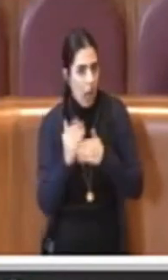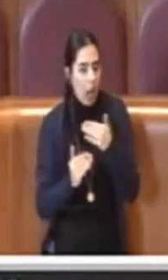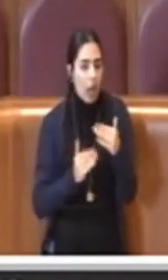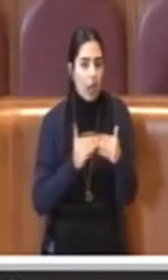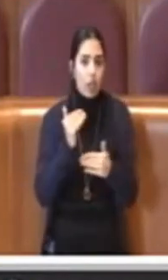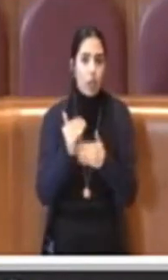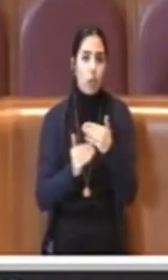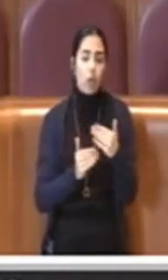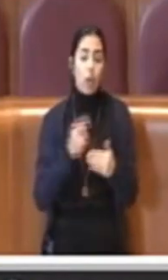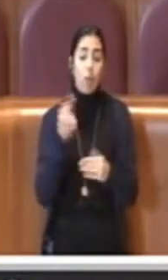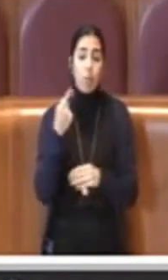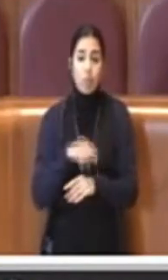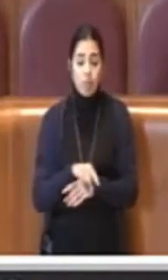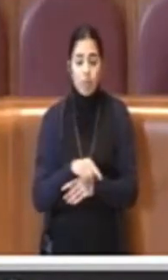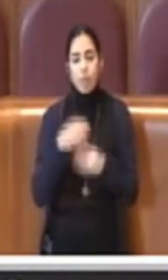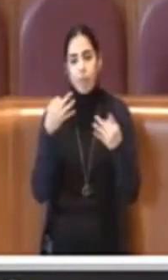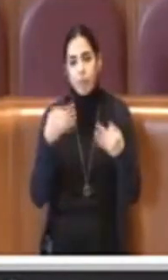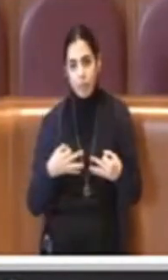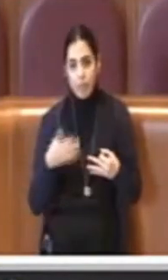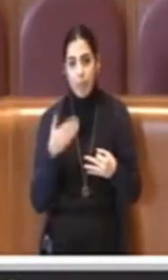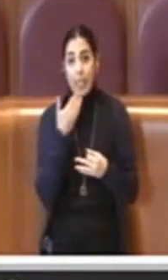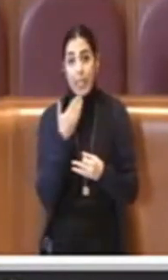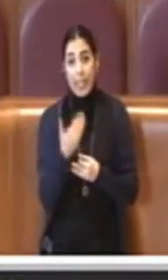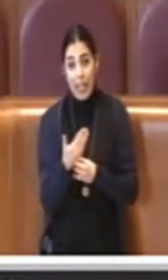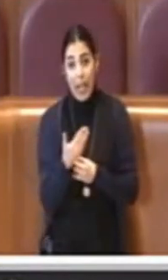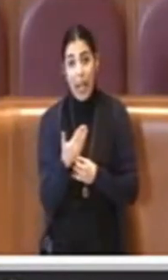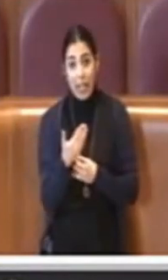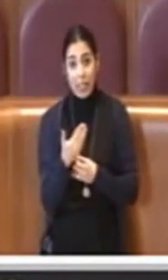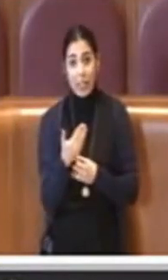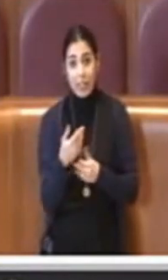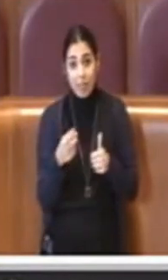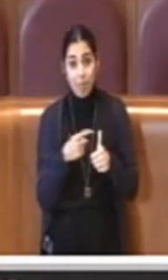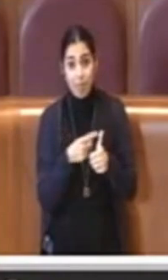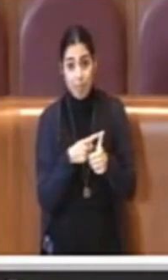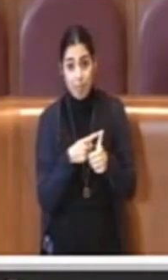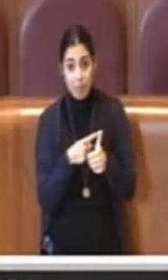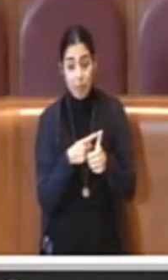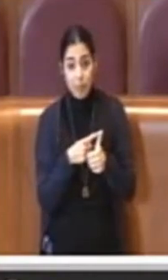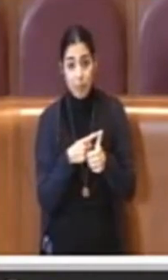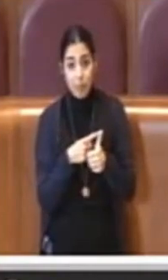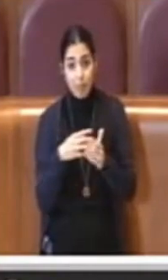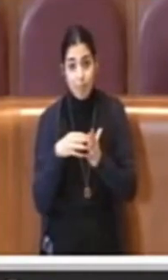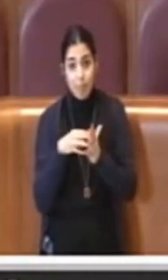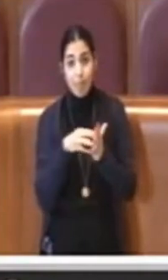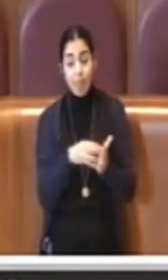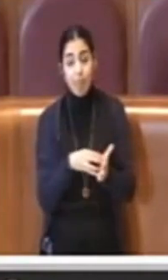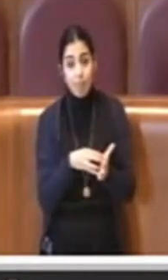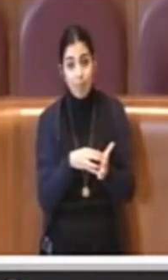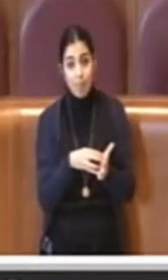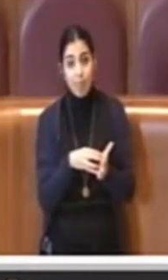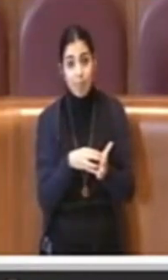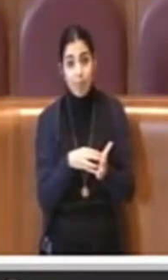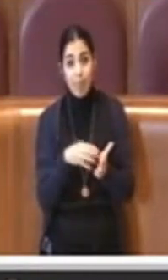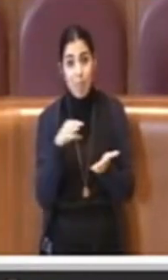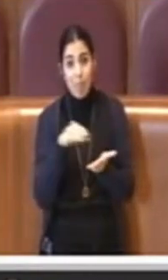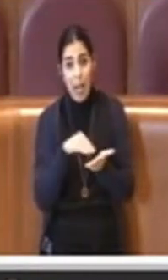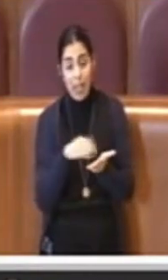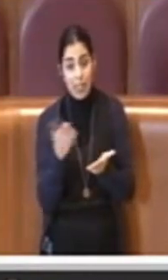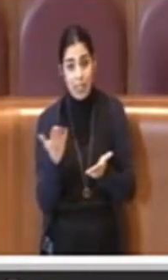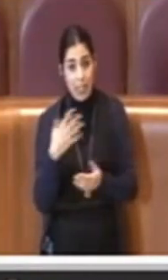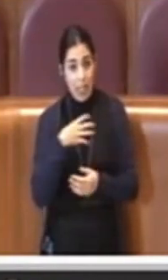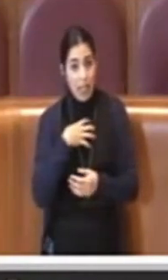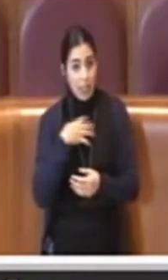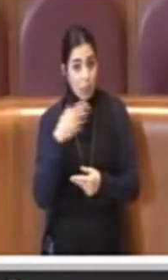grazie da una parte sia all'intervento, insomma, della presenza dell'assessorato al